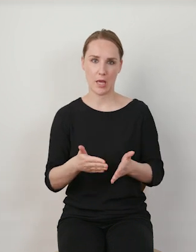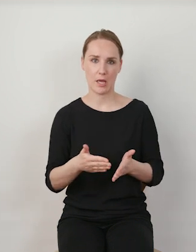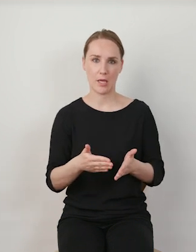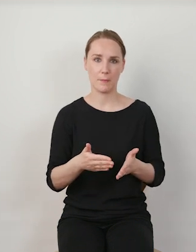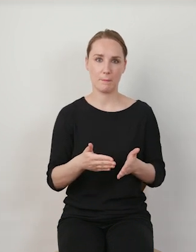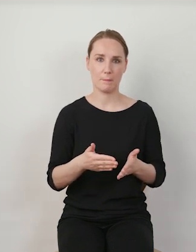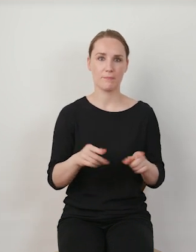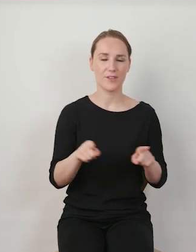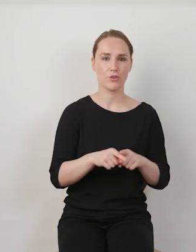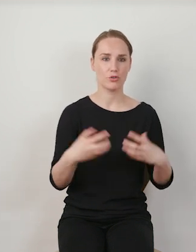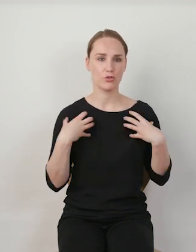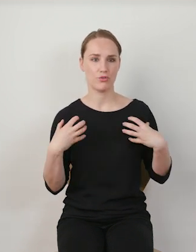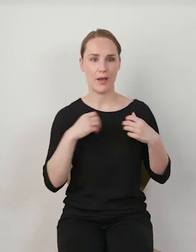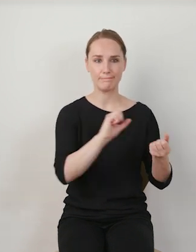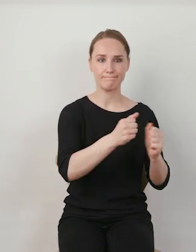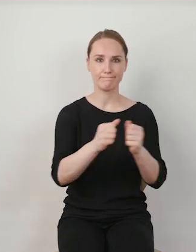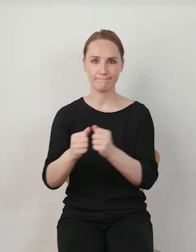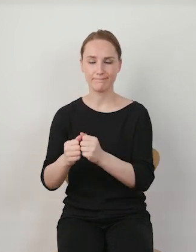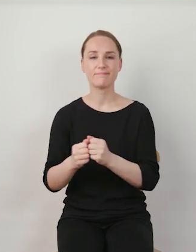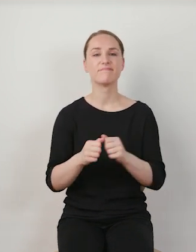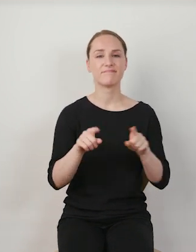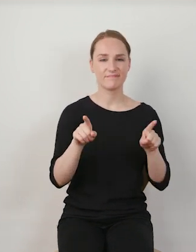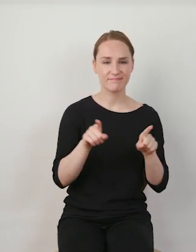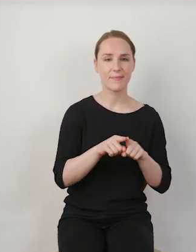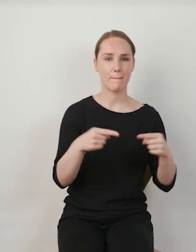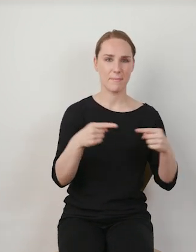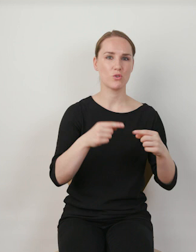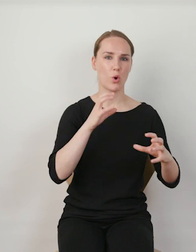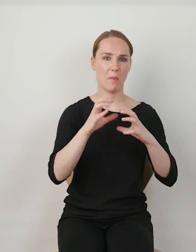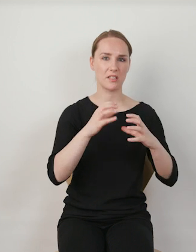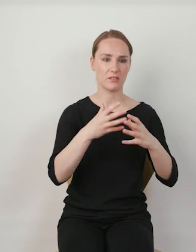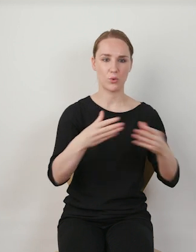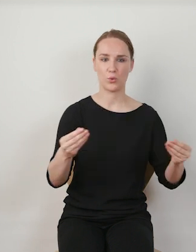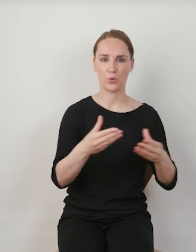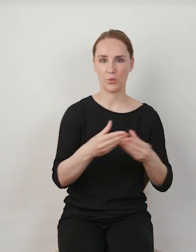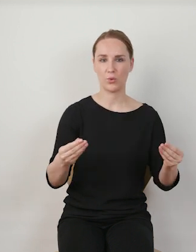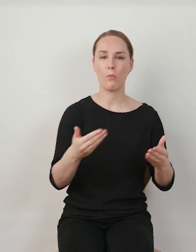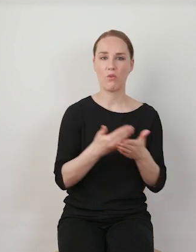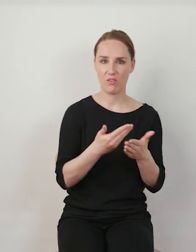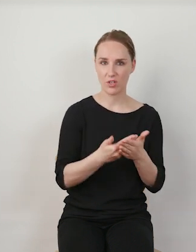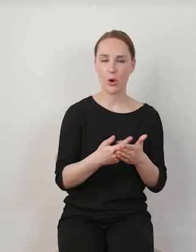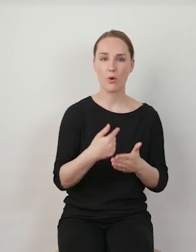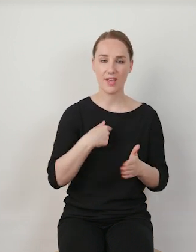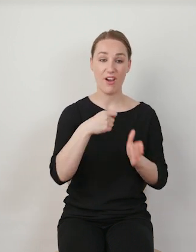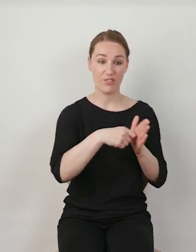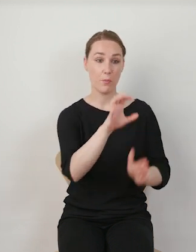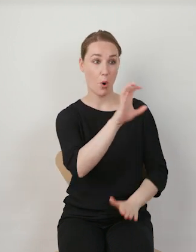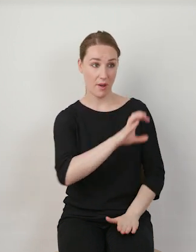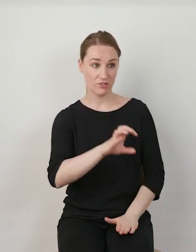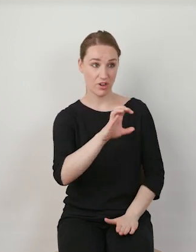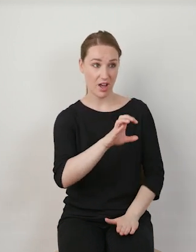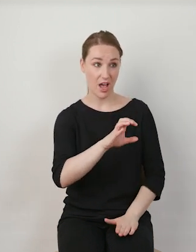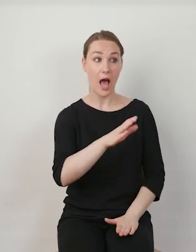dynamiczne, również będzie się wpisywał w efemeryczność komunikacji, ponieważ my obejrzymy jakiś filmik,